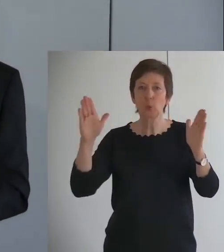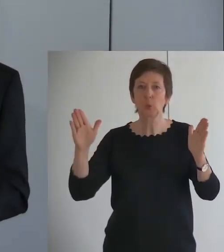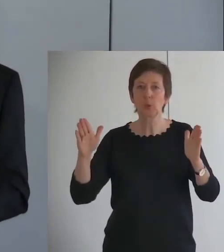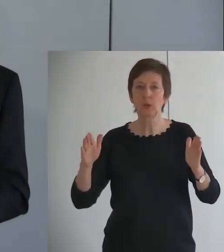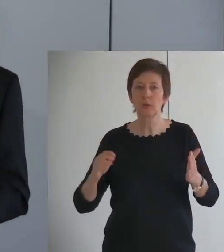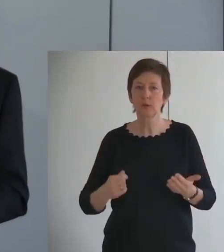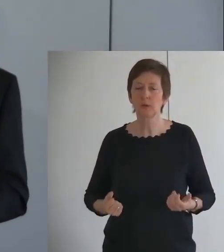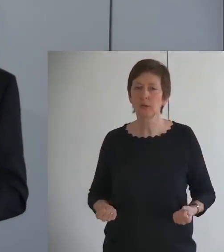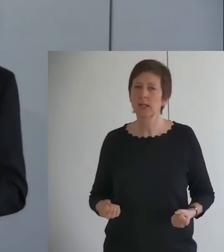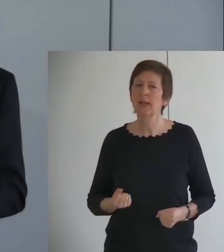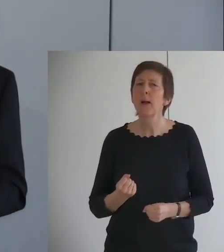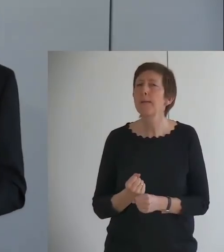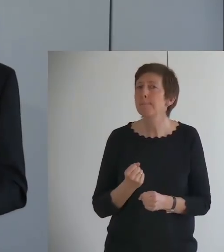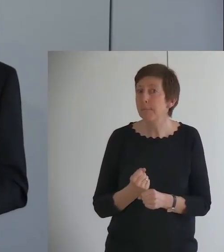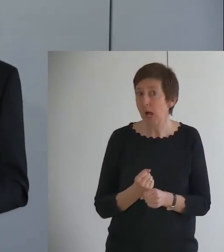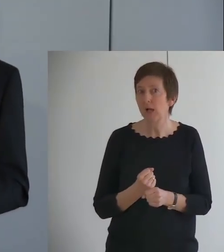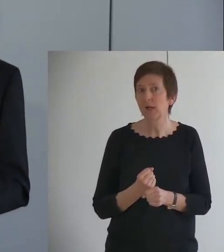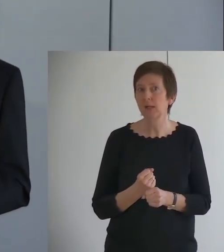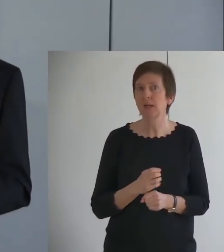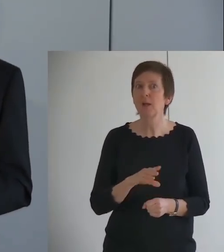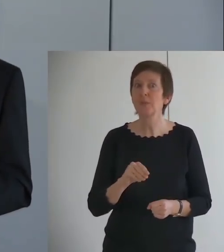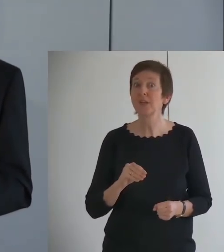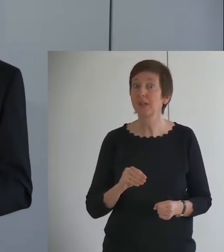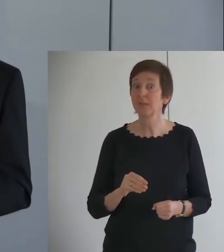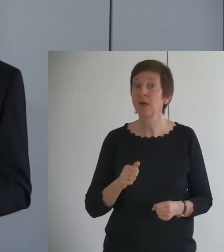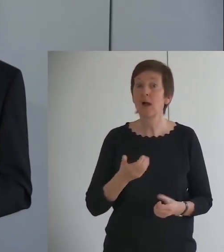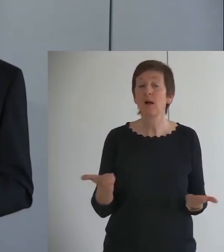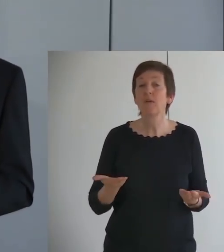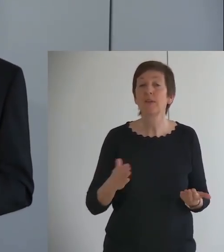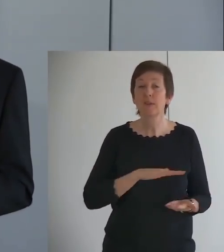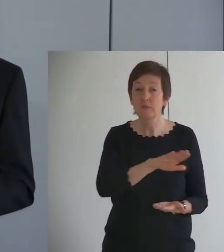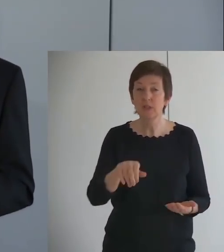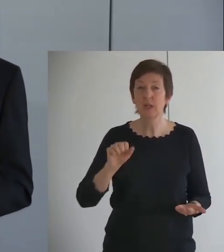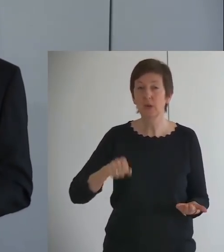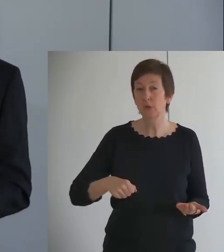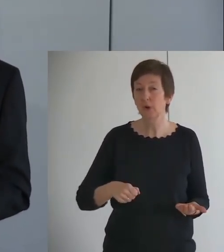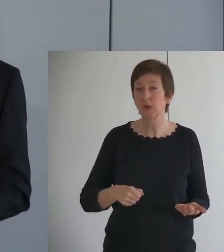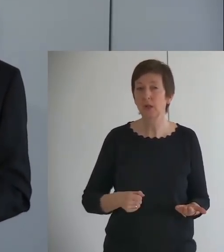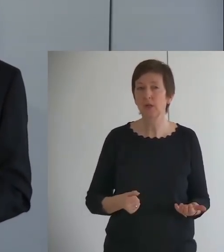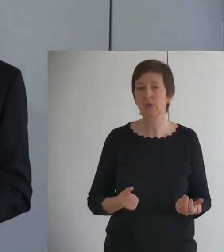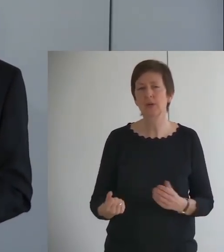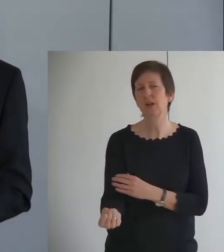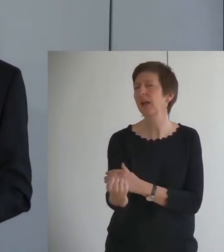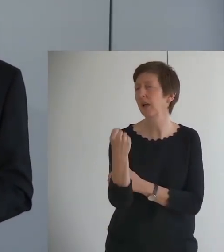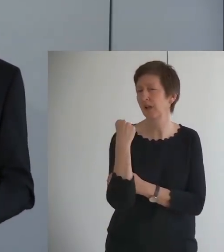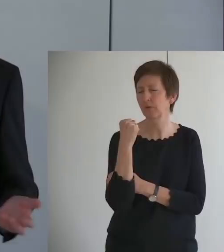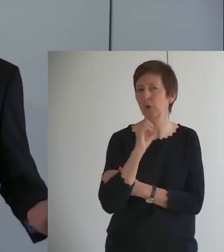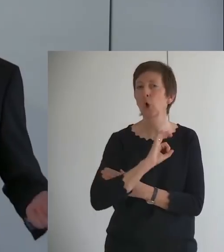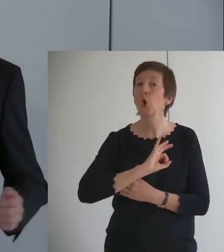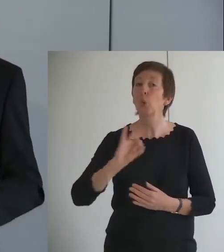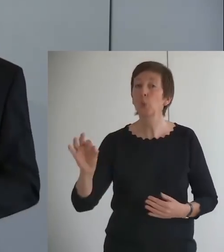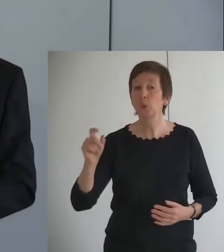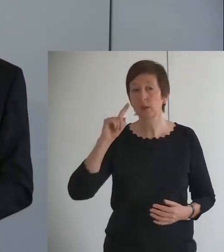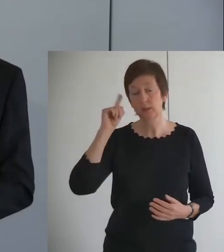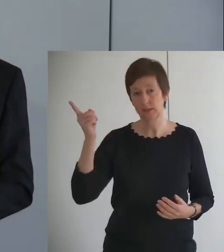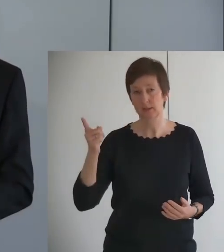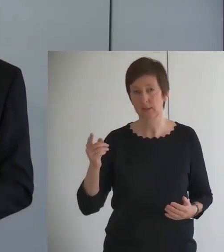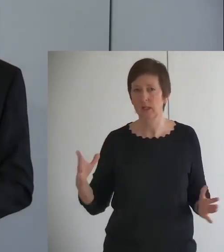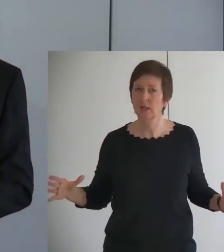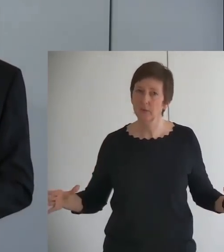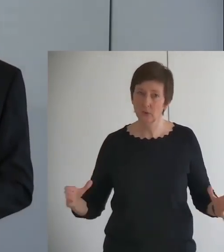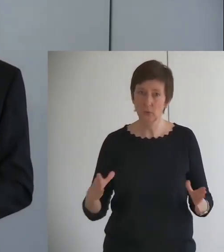einbringen, ihr Lieben, mit unseren Gaben, mit unseren Kräften und mit unseren guten Gedanken. Lasst uns zusammenstehen.